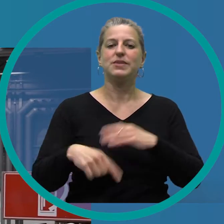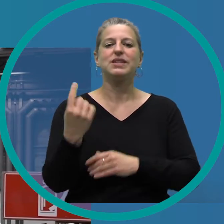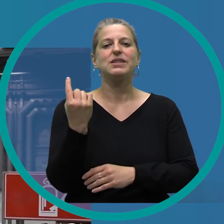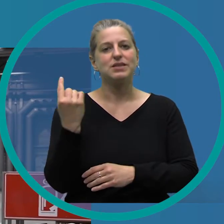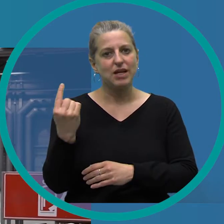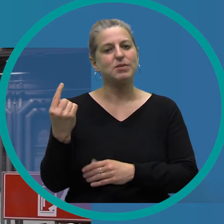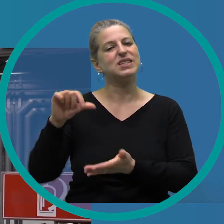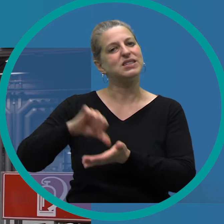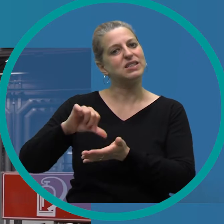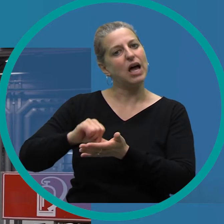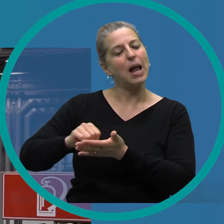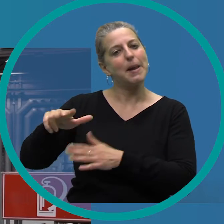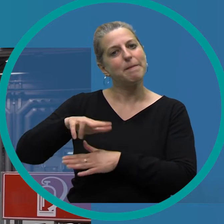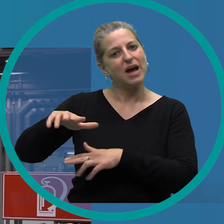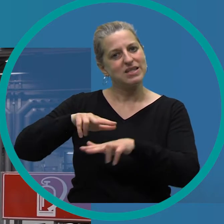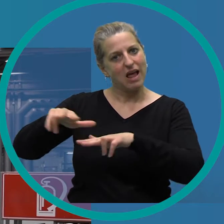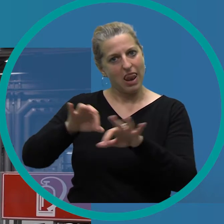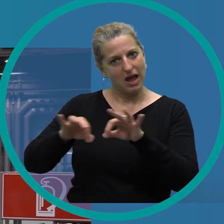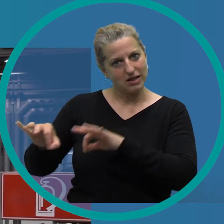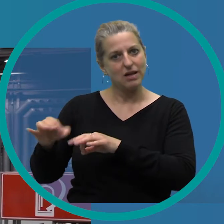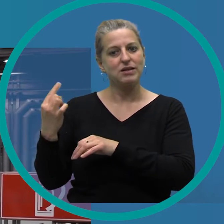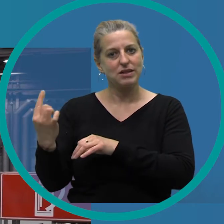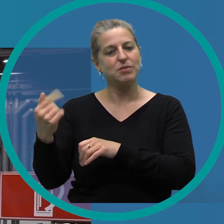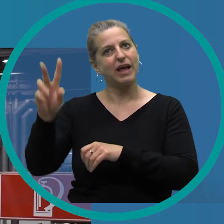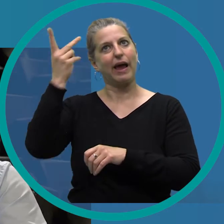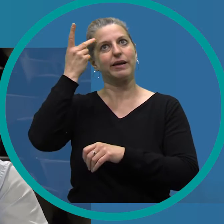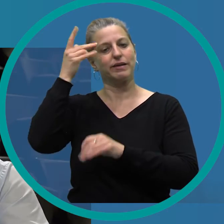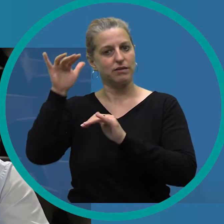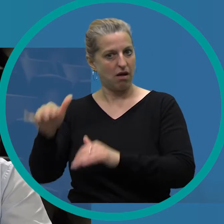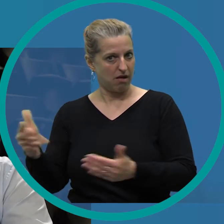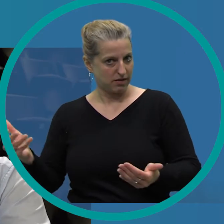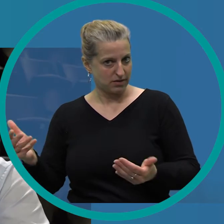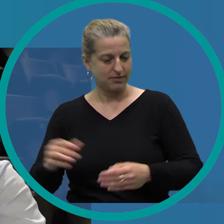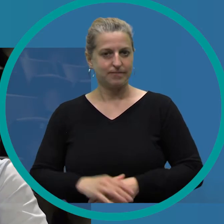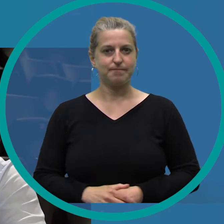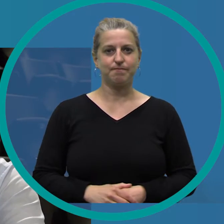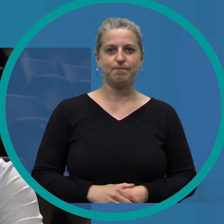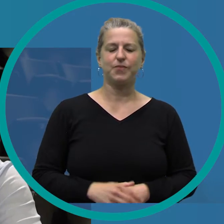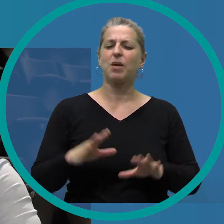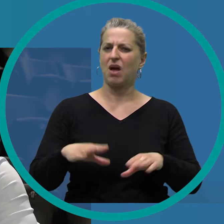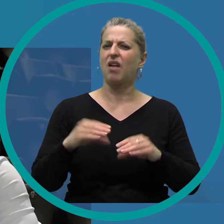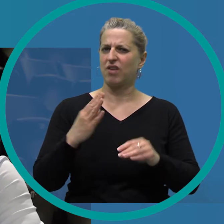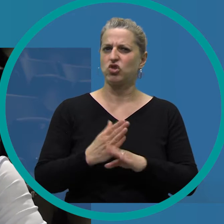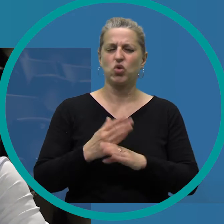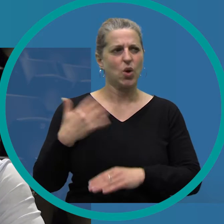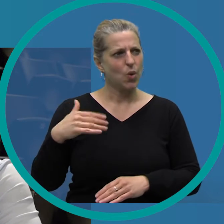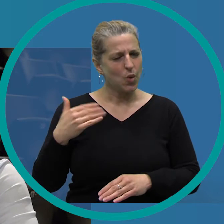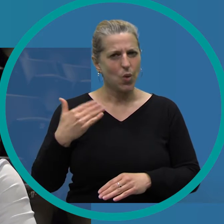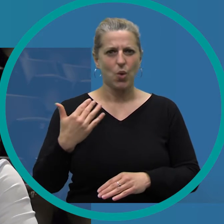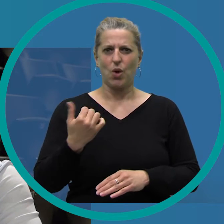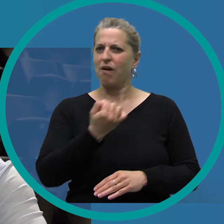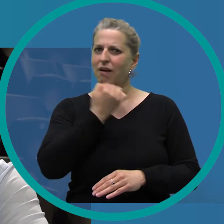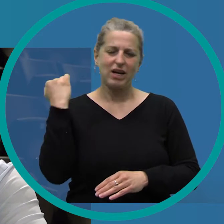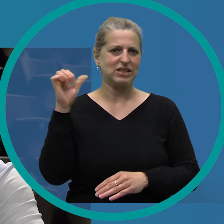Gütebier, Zentralbereichsleiter für Marketing und Kommunikation erinnert sich zurück. Also es war am Anfang natürlich schon eine